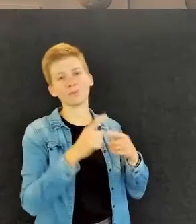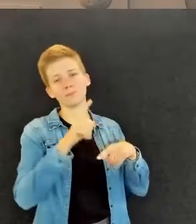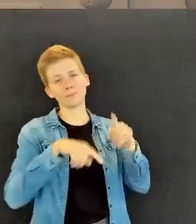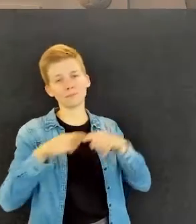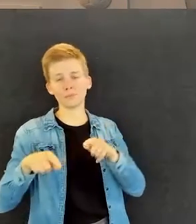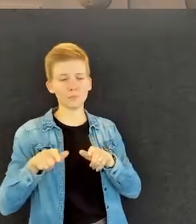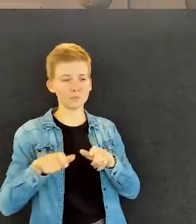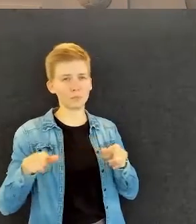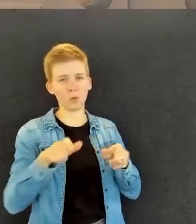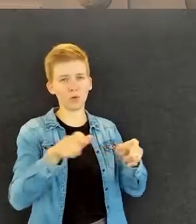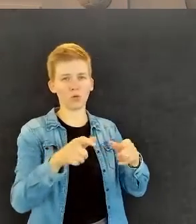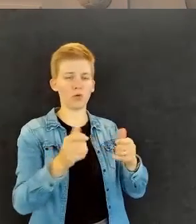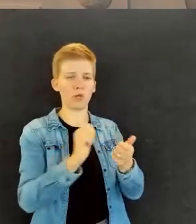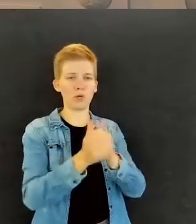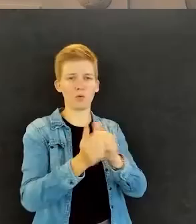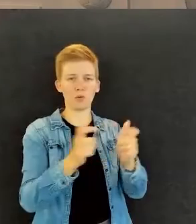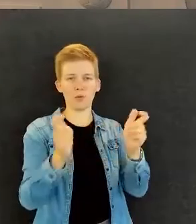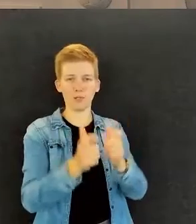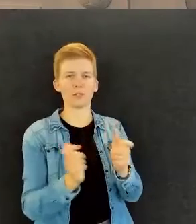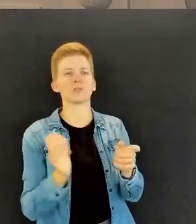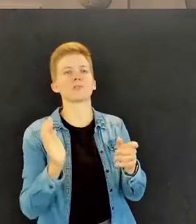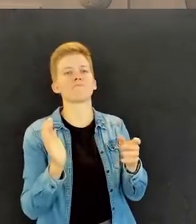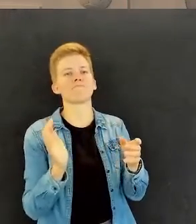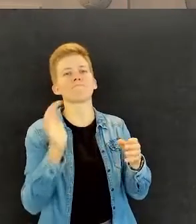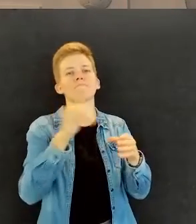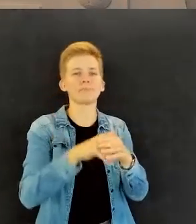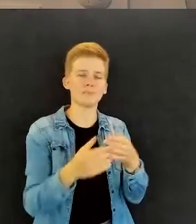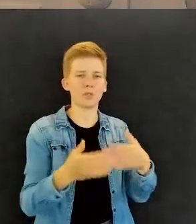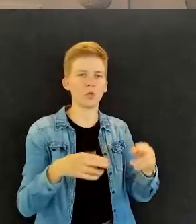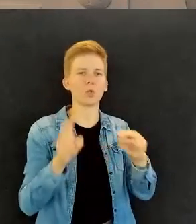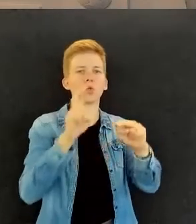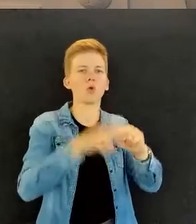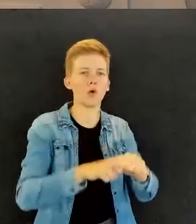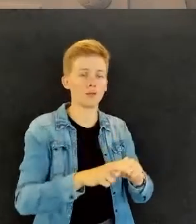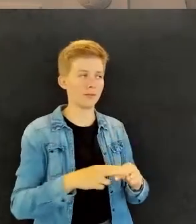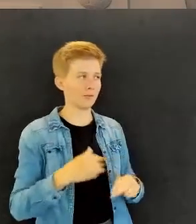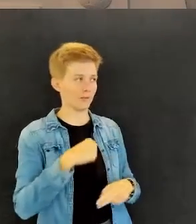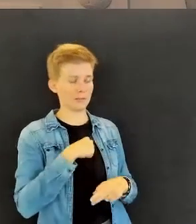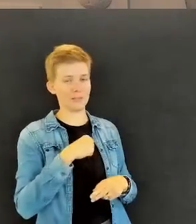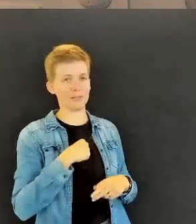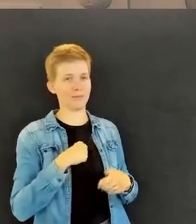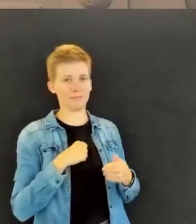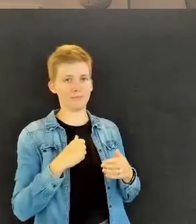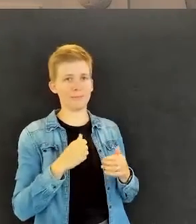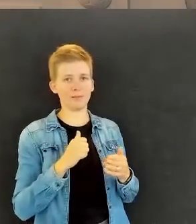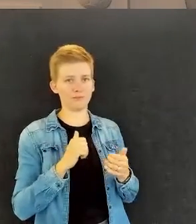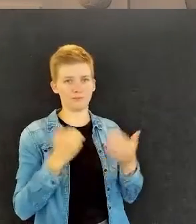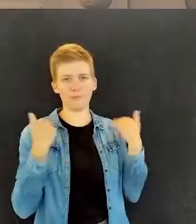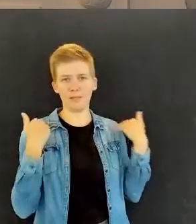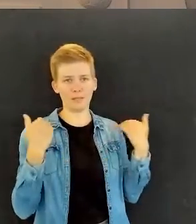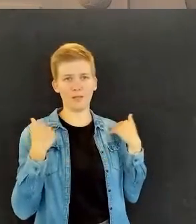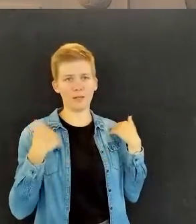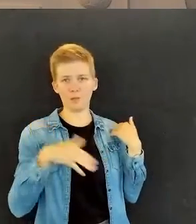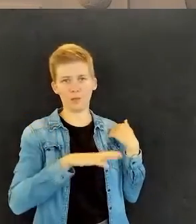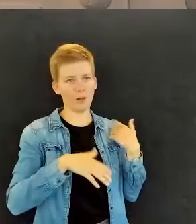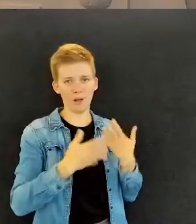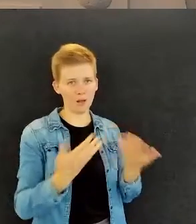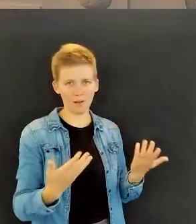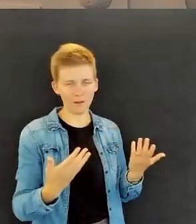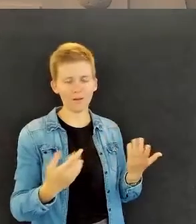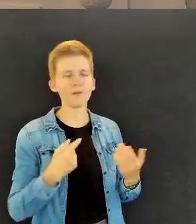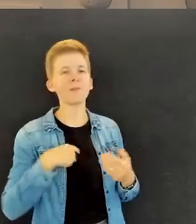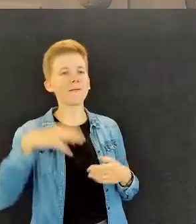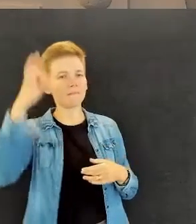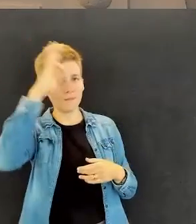urheilujärjestöihin töihin, kuten itsekin olen tullut aikaan. Niin, sinulla on mielenkiintoinen polku. Joo, että itse en ole liikunta-alan alalta valmistunut, vaan filosofiasta, mutta